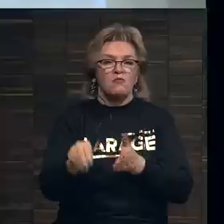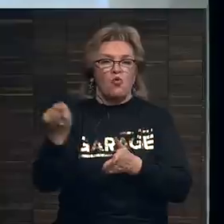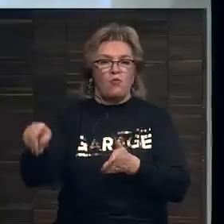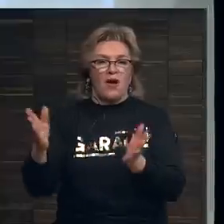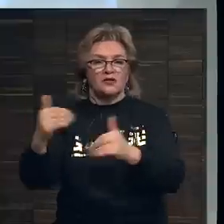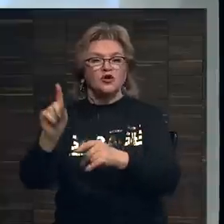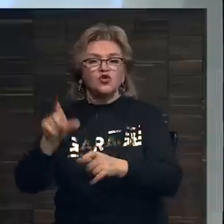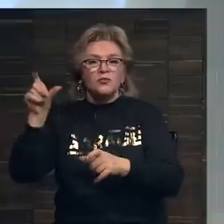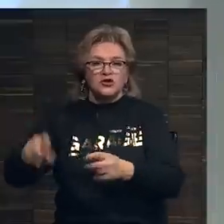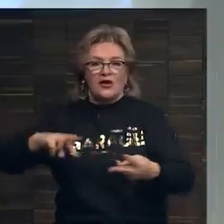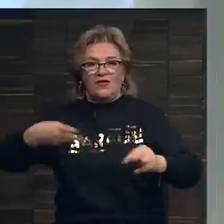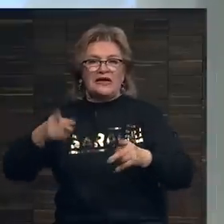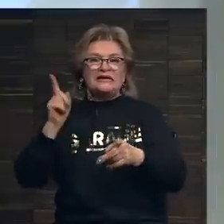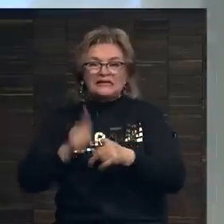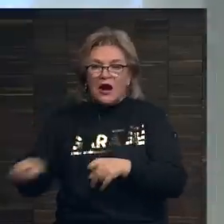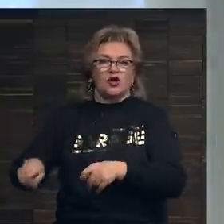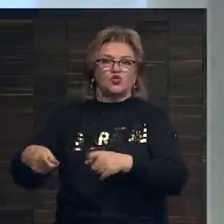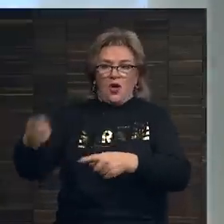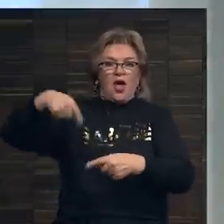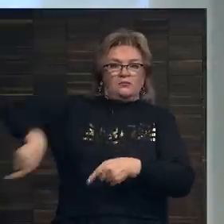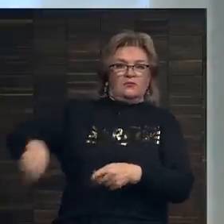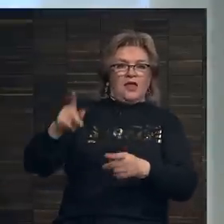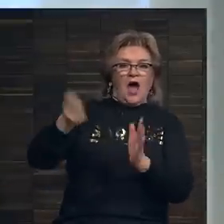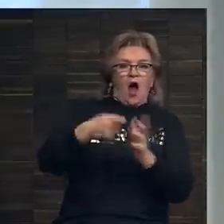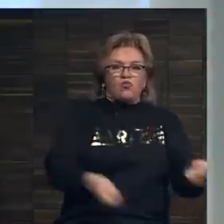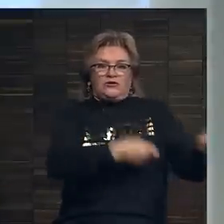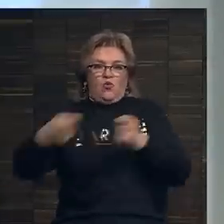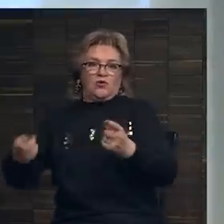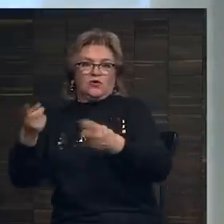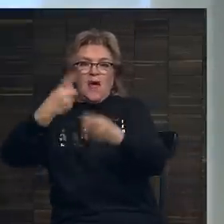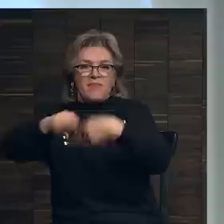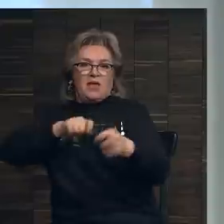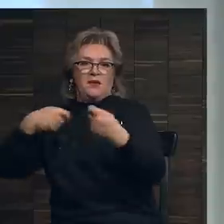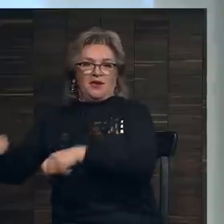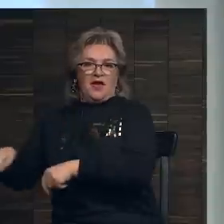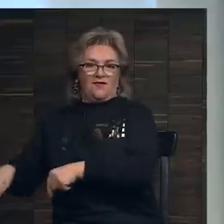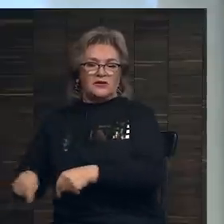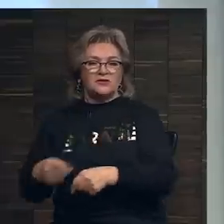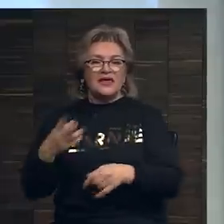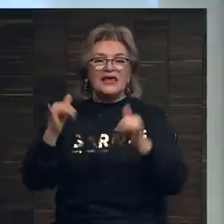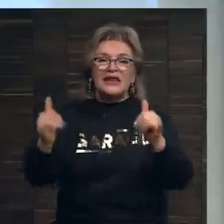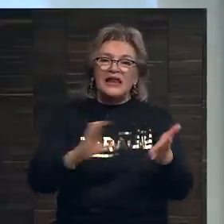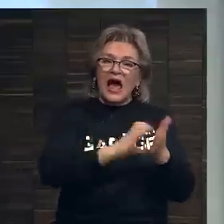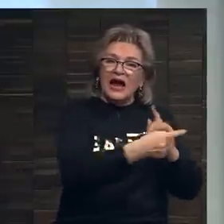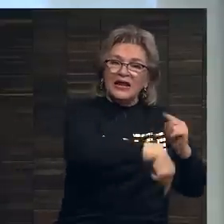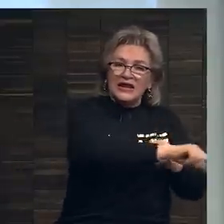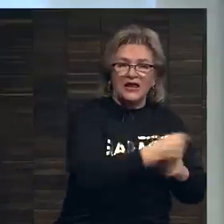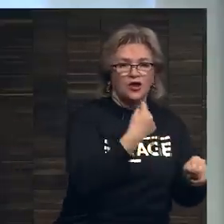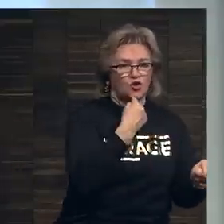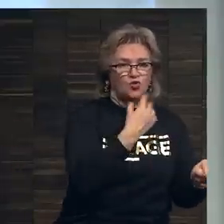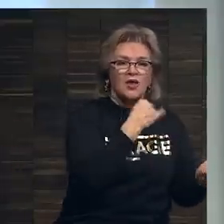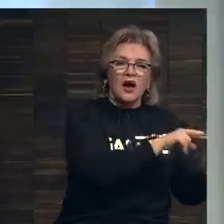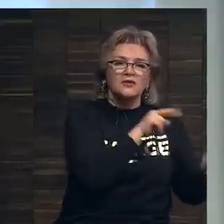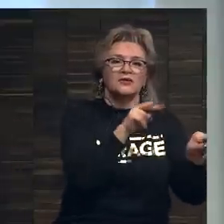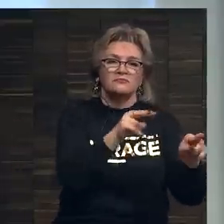произведения, чтобы человек не стал сразу их перепродавать на аукционе. И для галереи очень трудно, когда она теряет